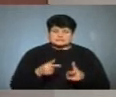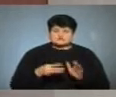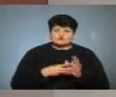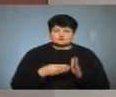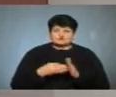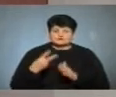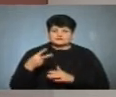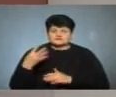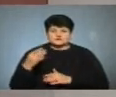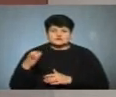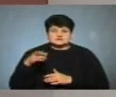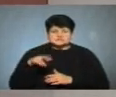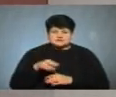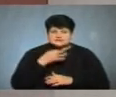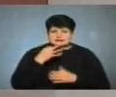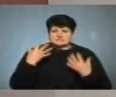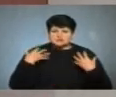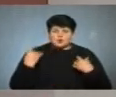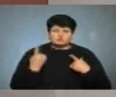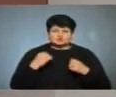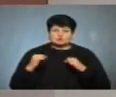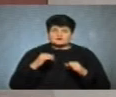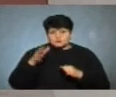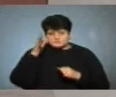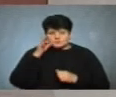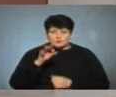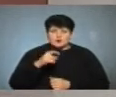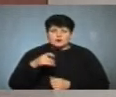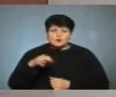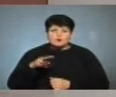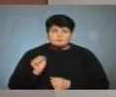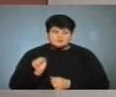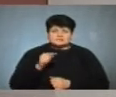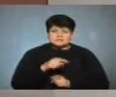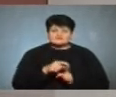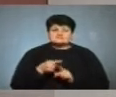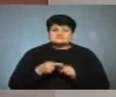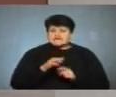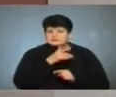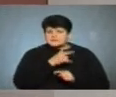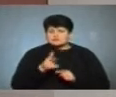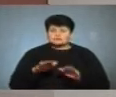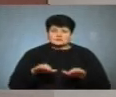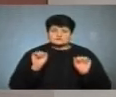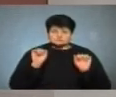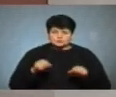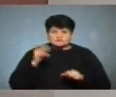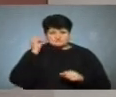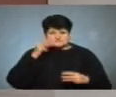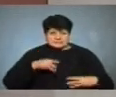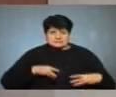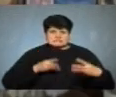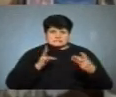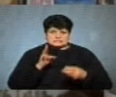січня. Про це сьогодні розповіла начальниця обласного управління освіти Ольга Хома. За її словами, у цей період учні можуть навчатися дистанційно.